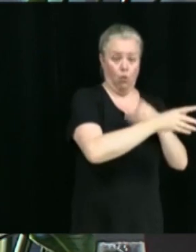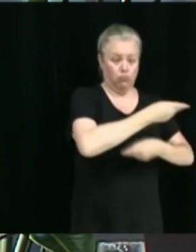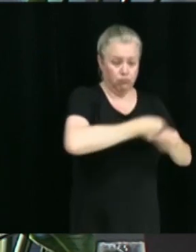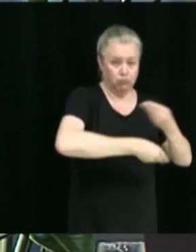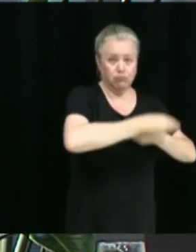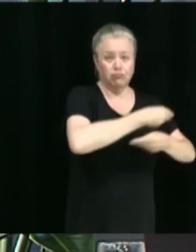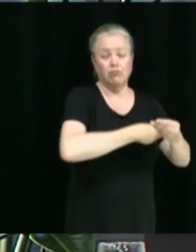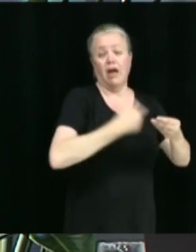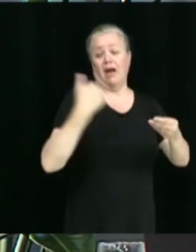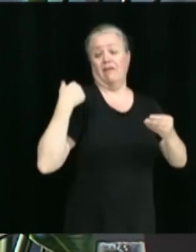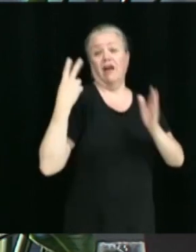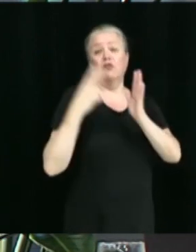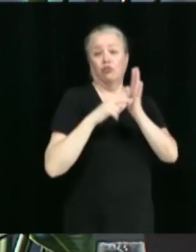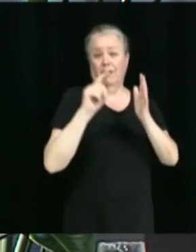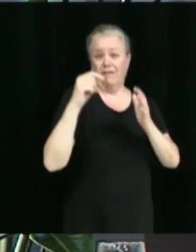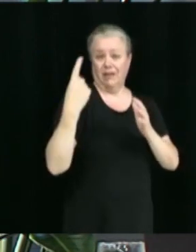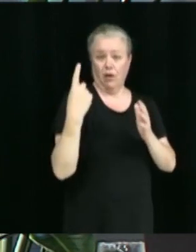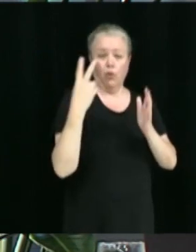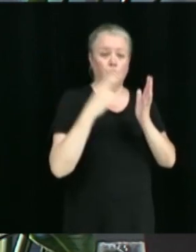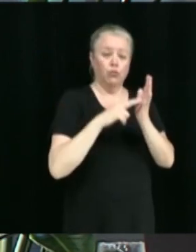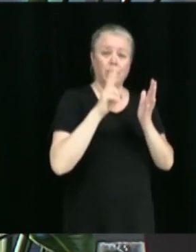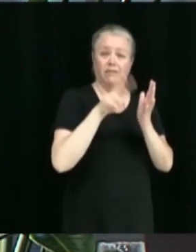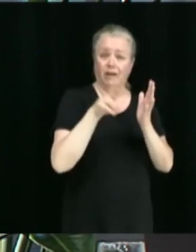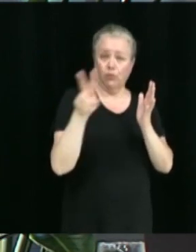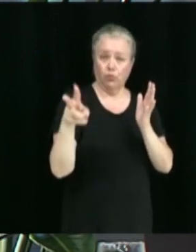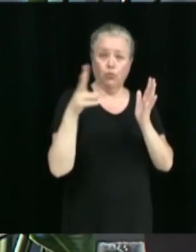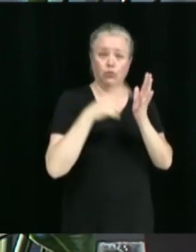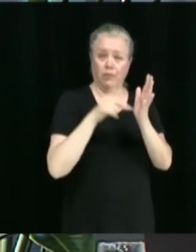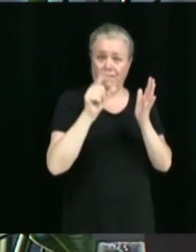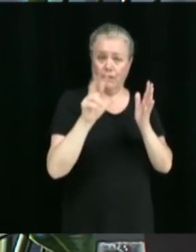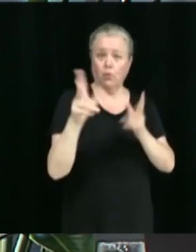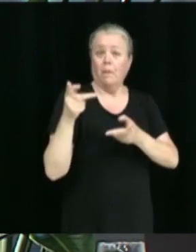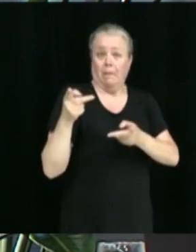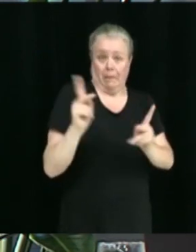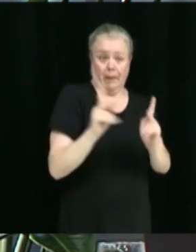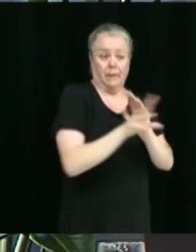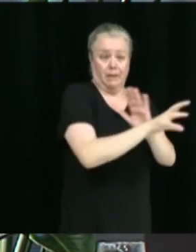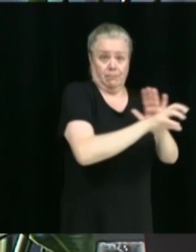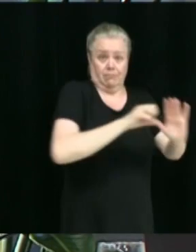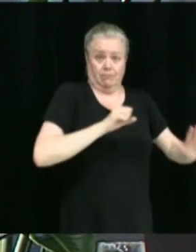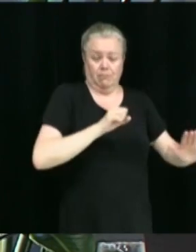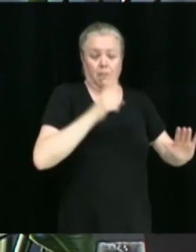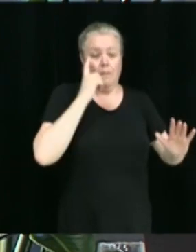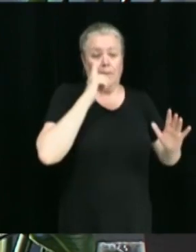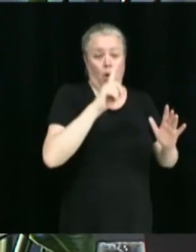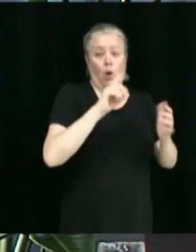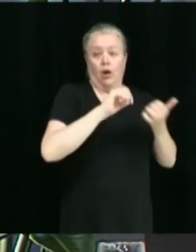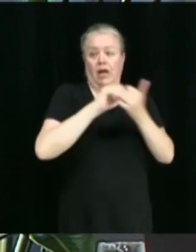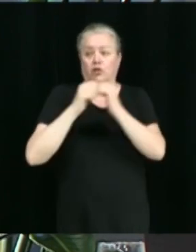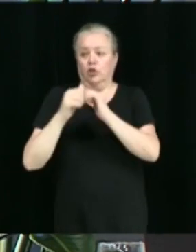années 2021, 2022 et 2023. L'objectif est de les aligner sur les dépenses réelles.